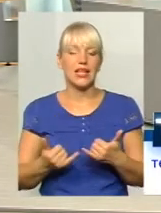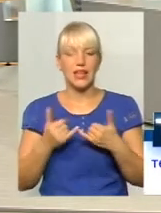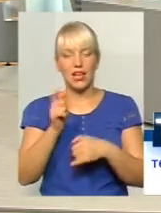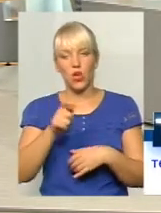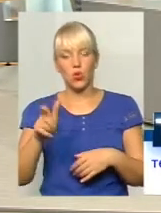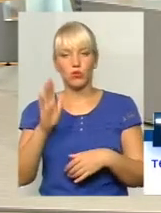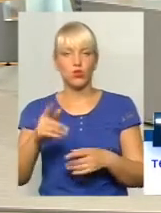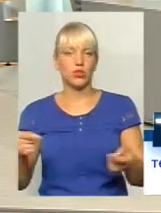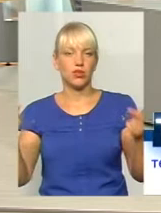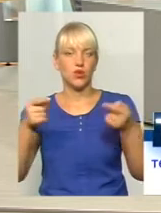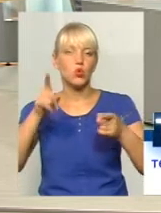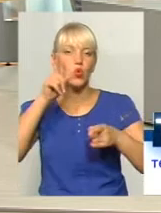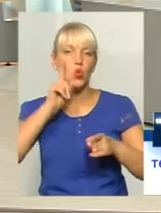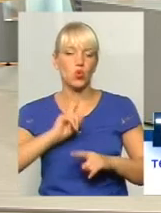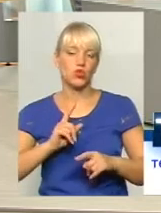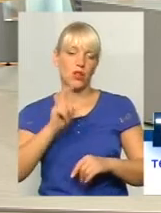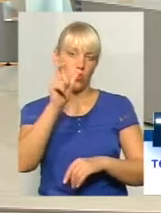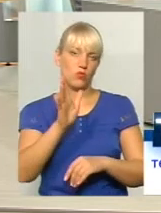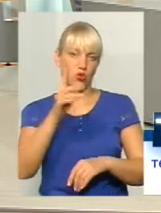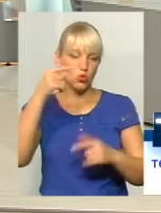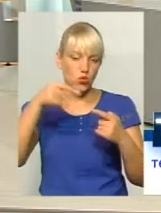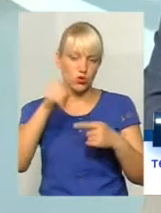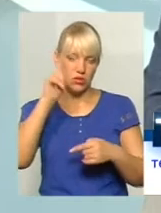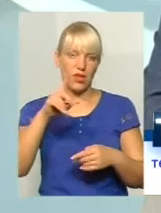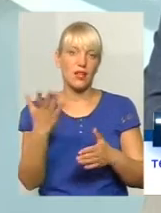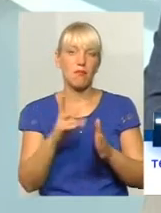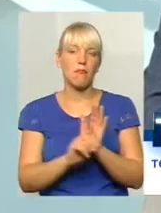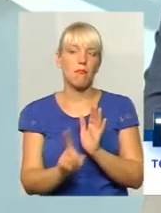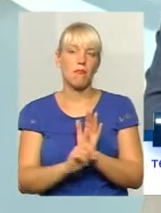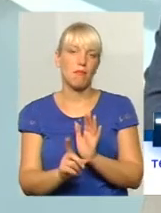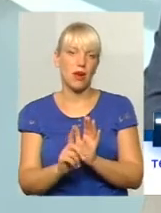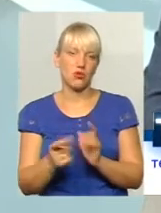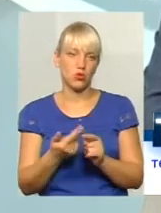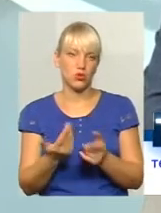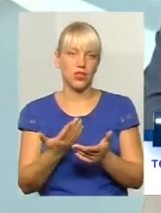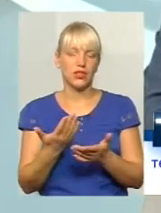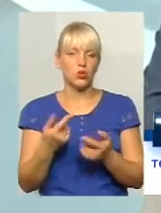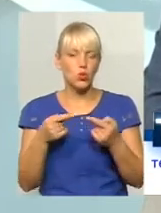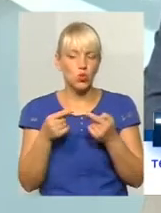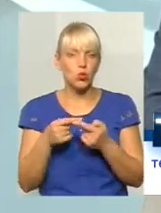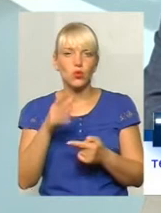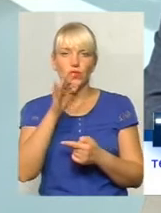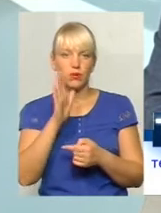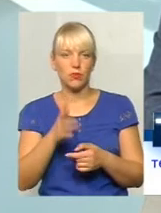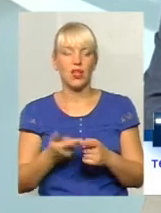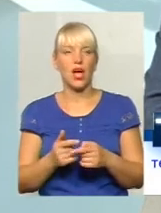Він буде чітко знати, який маршрут ходить по графіку. Наразі такого немає, тому що, я ж кажу, звичайний режим